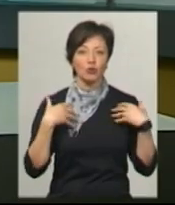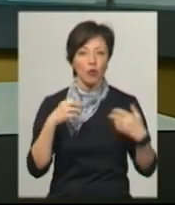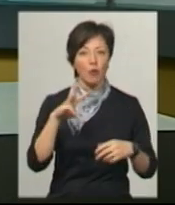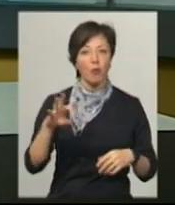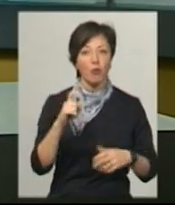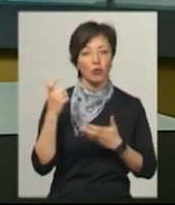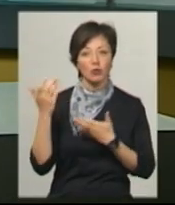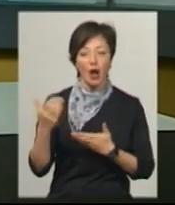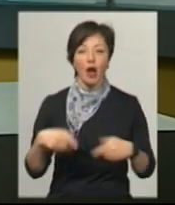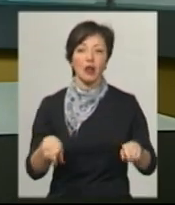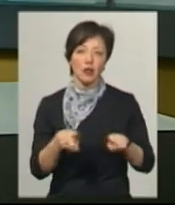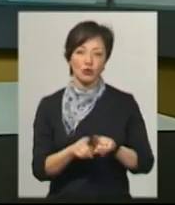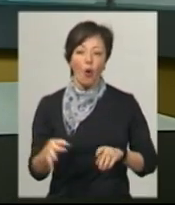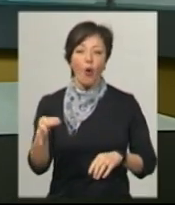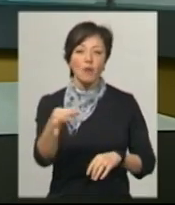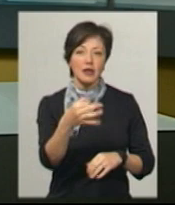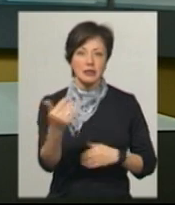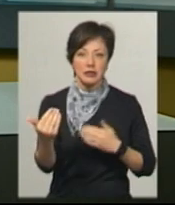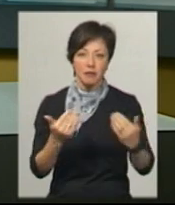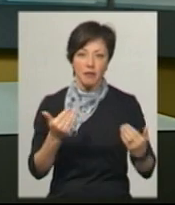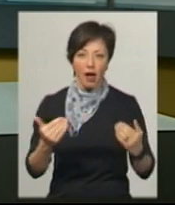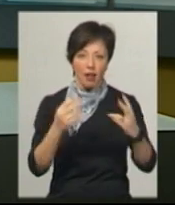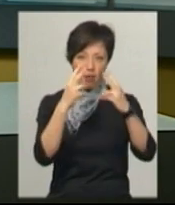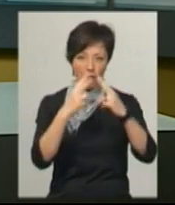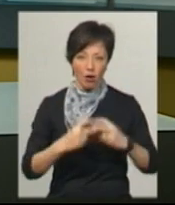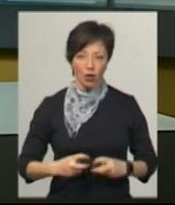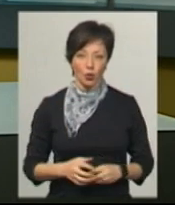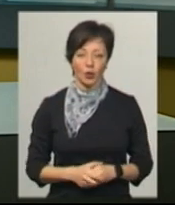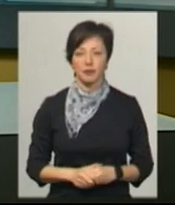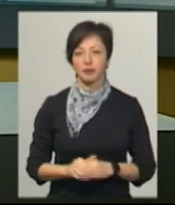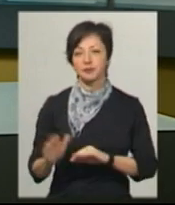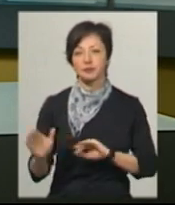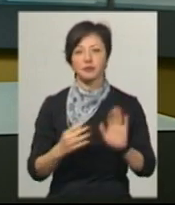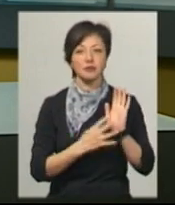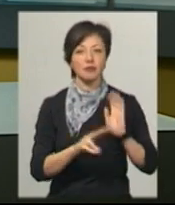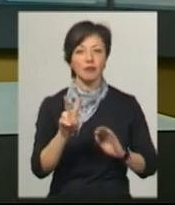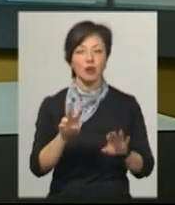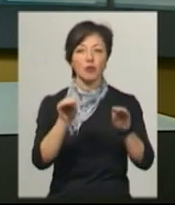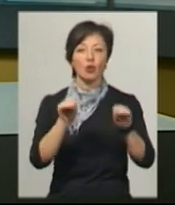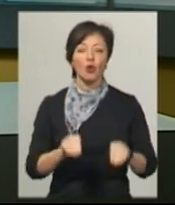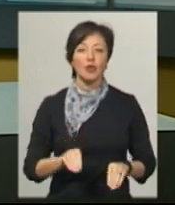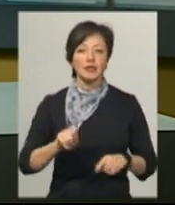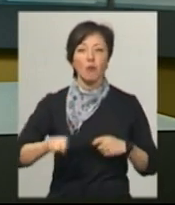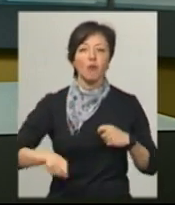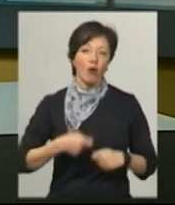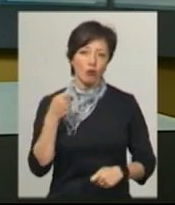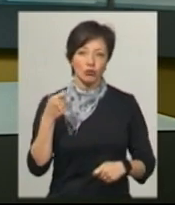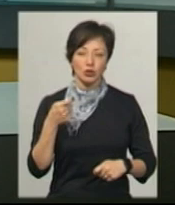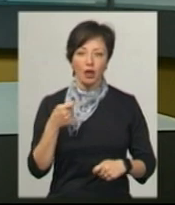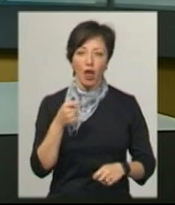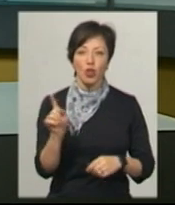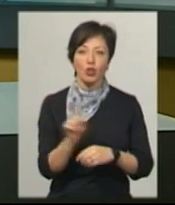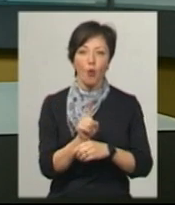України, а також обласними лабораторіями. 92 протоколи за порушення норм карантину було